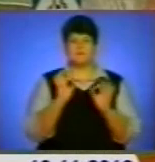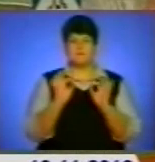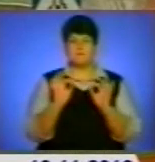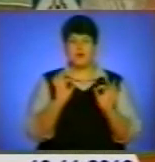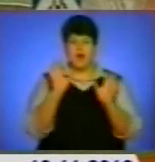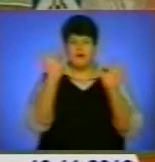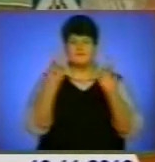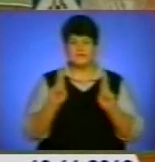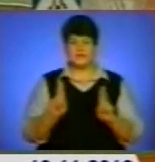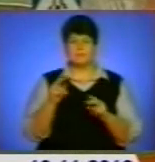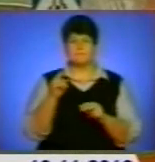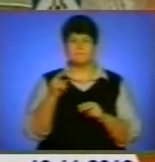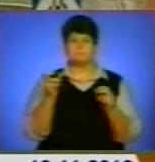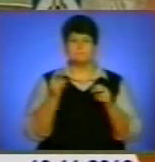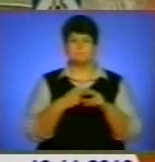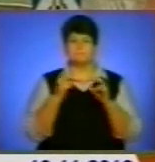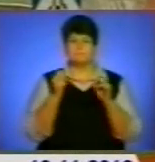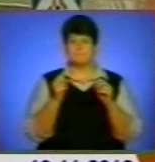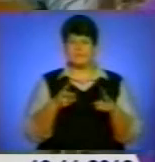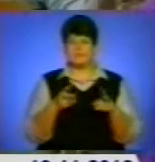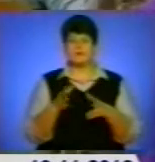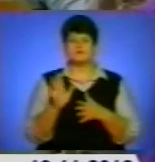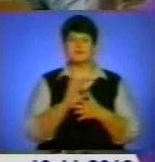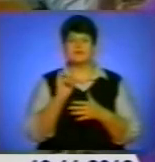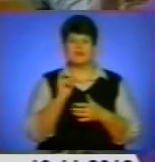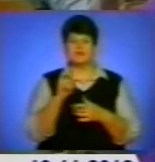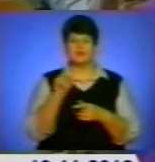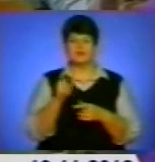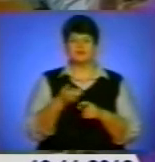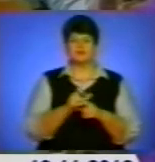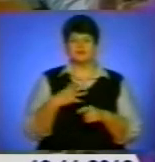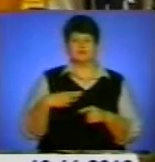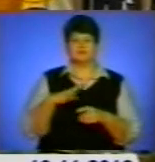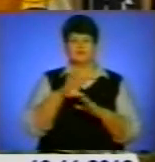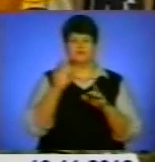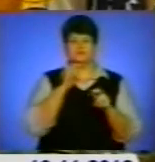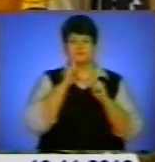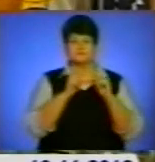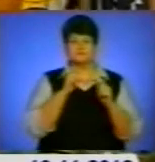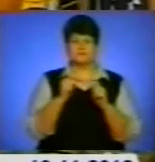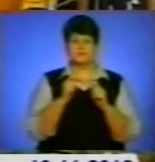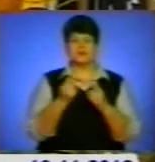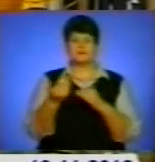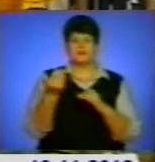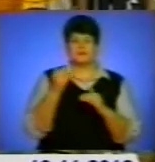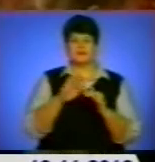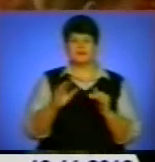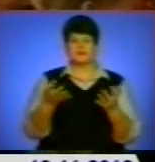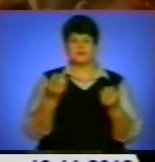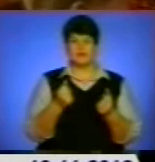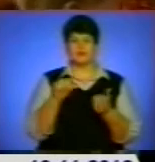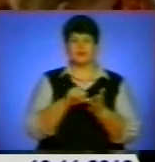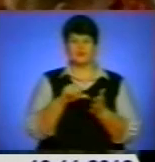обійшлося свято і без приємних сюрпризів та подарунків. Тим більше, що їх дуже очікувала вся школа. Адже напередодні діти брали участь у конкурсі